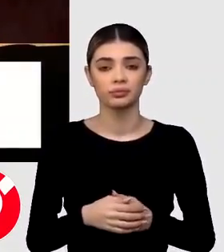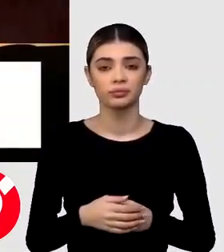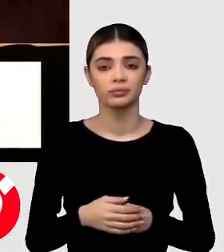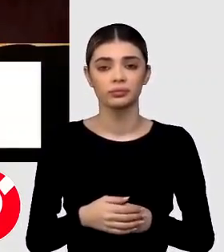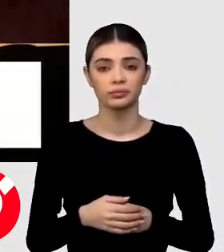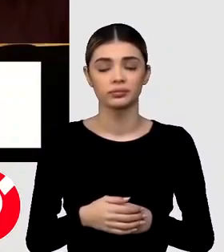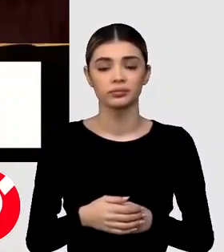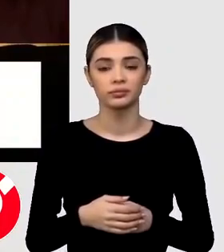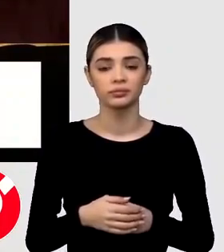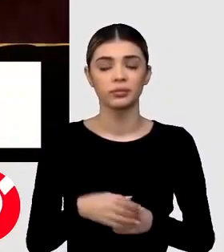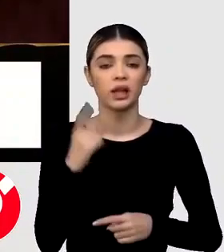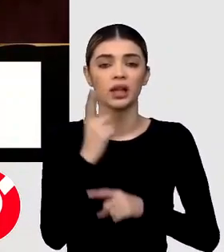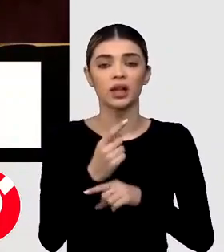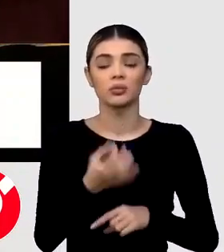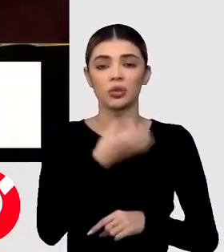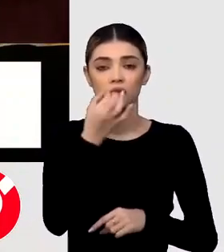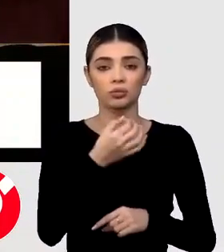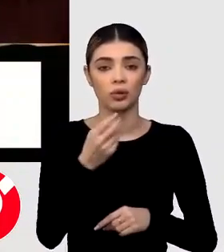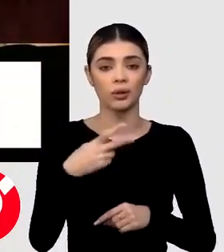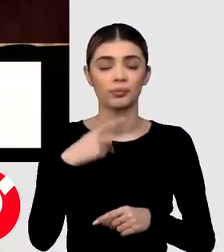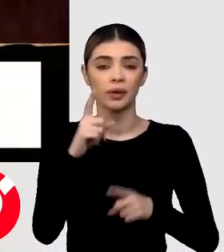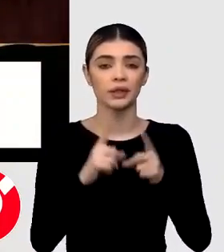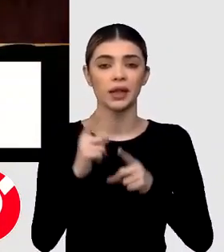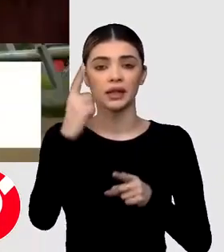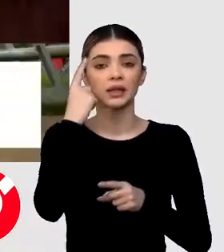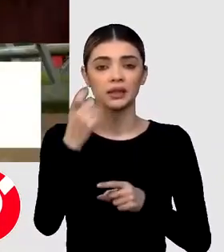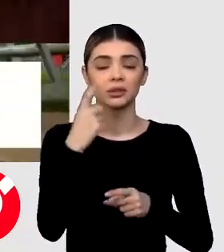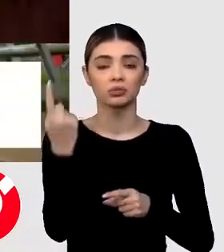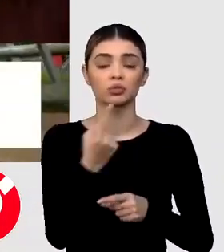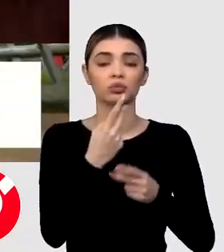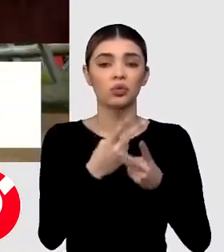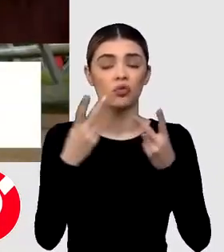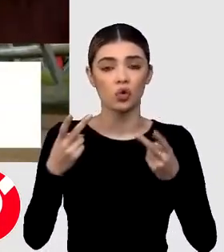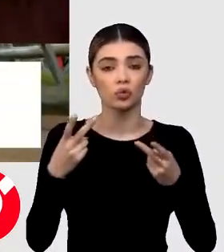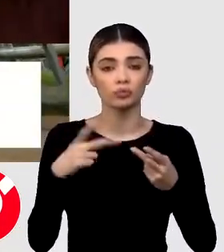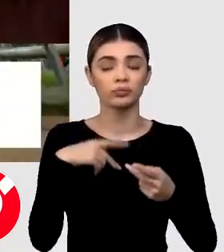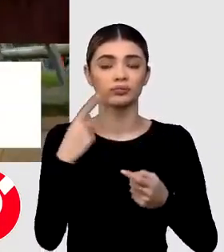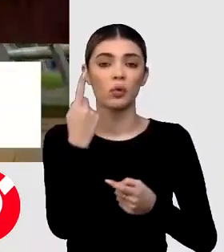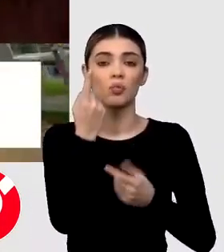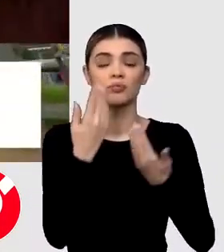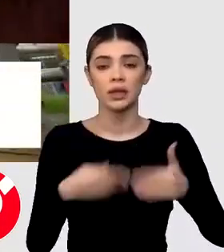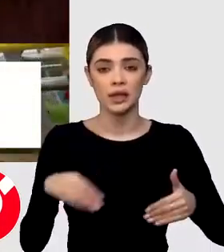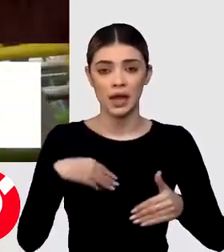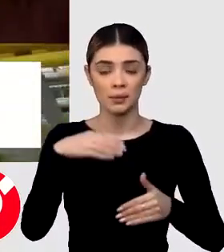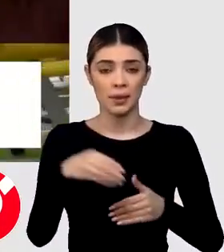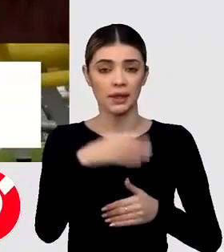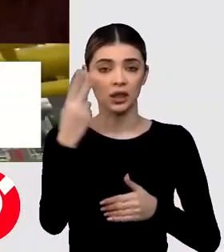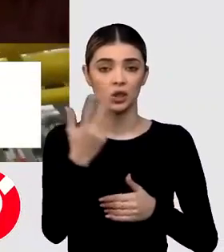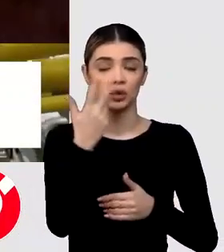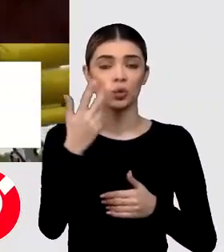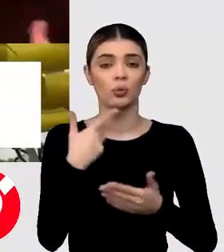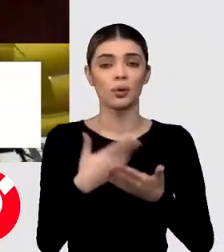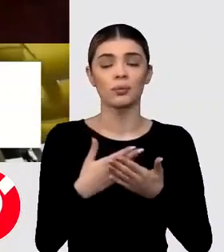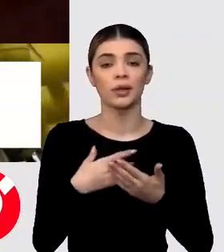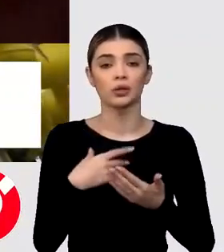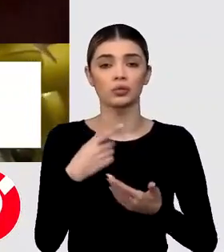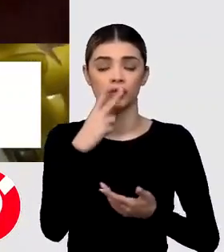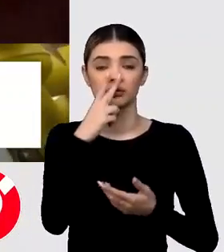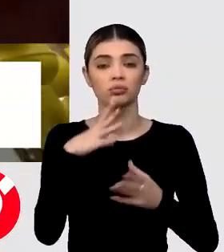Trebuie spus însă că dacă ne gândim la un volum de probabil un miliard de metri cubi pe care îl